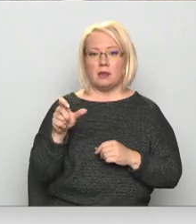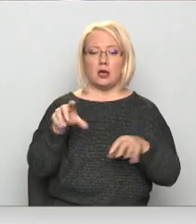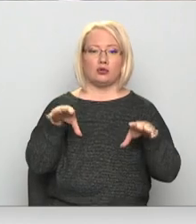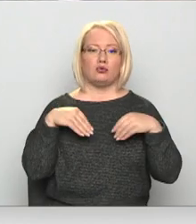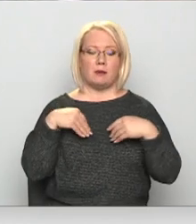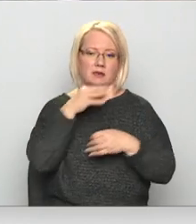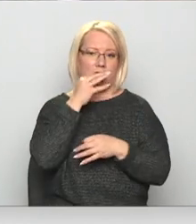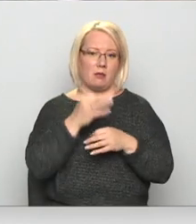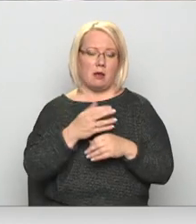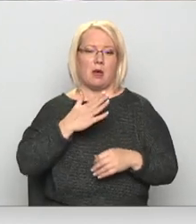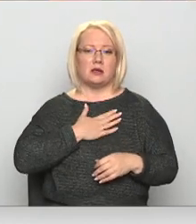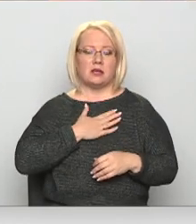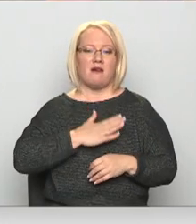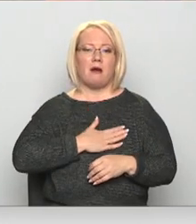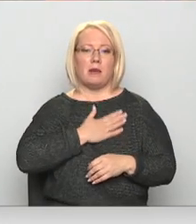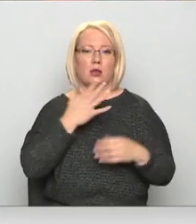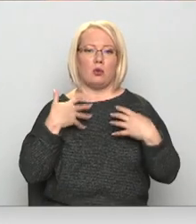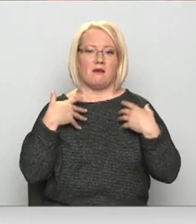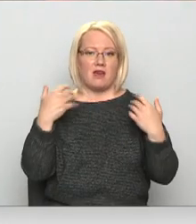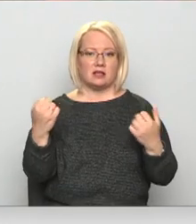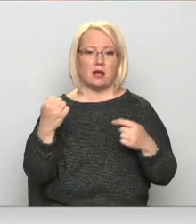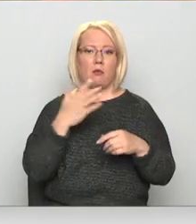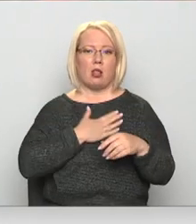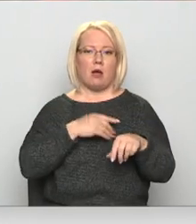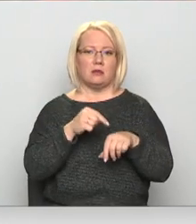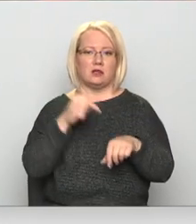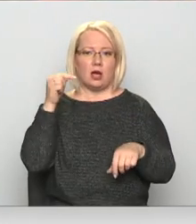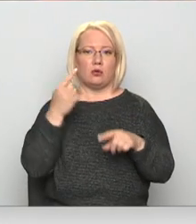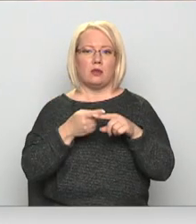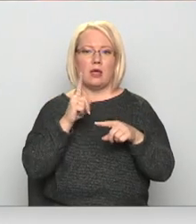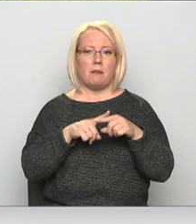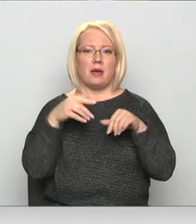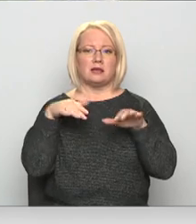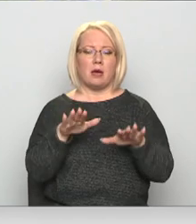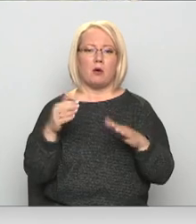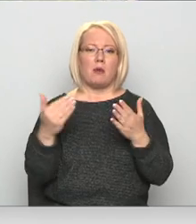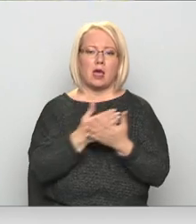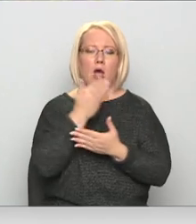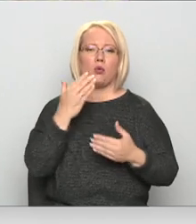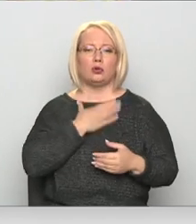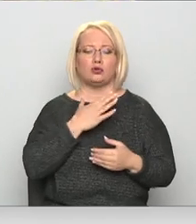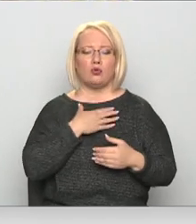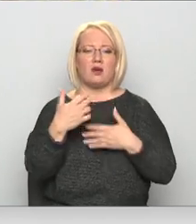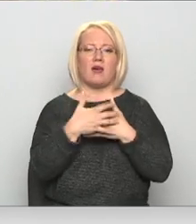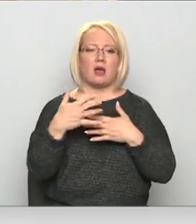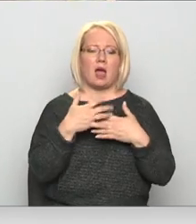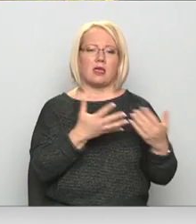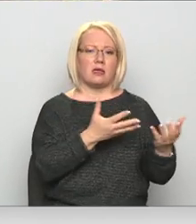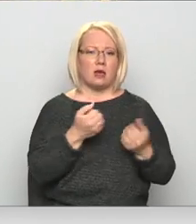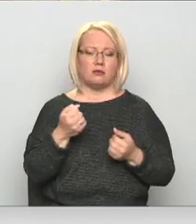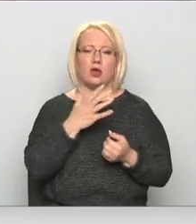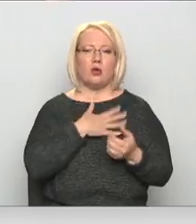atbildību par sava mīluļa, veselību un labsajūtu. Tādēļ lemjot par jauna suņa vai kaķa ņemšanu, ir rūpīgi